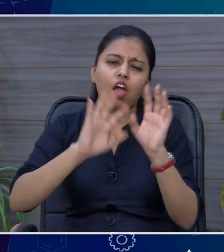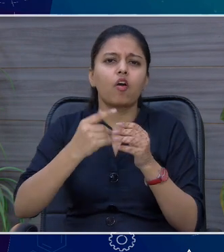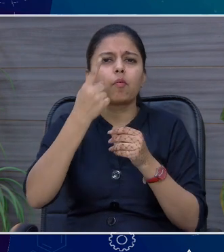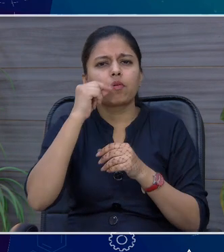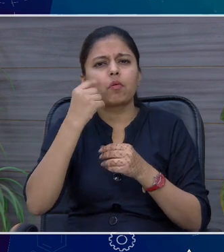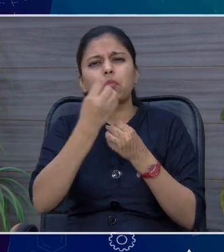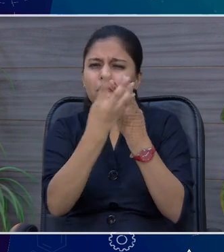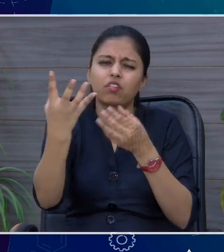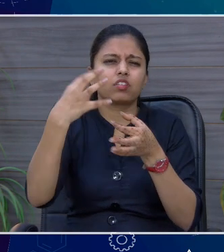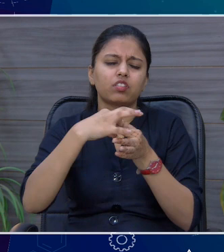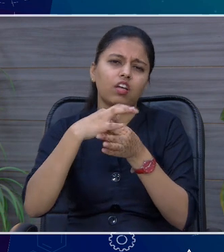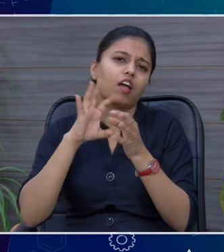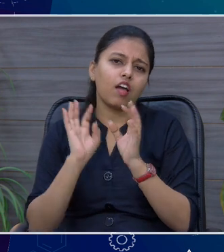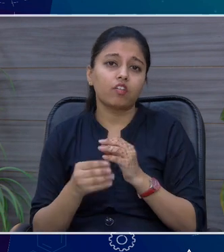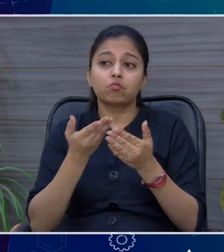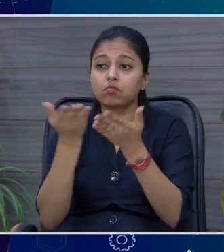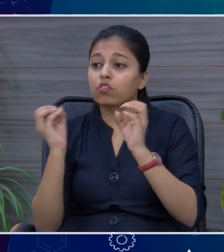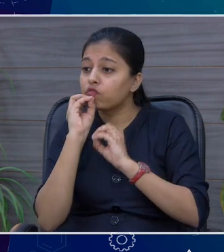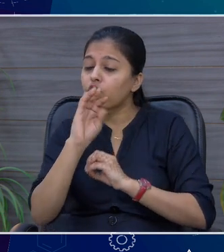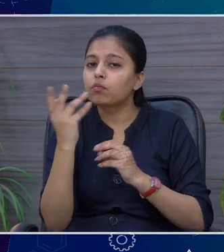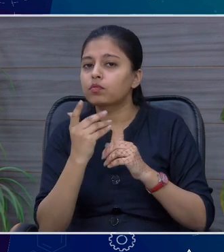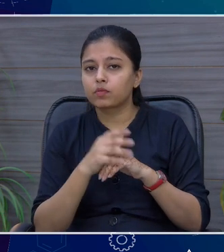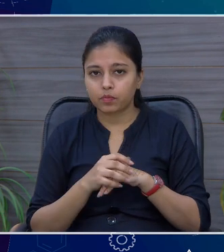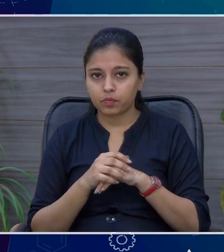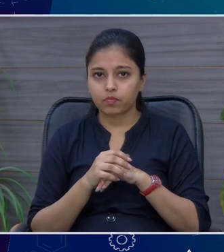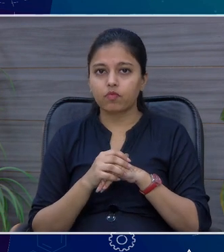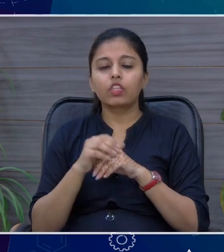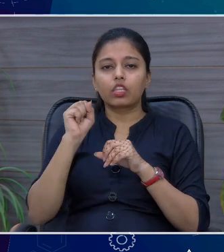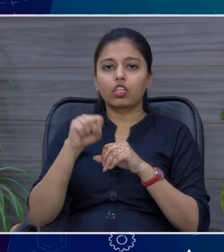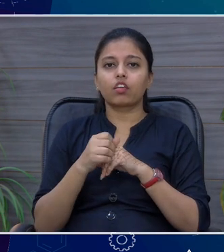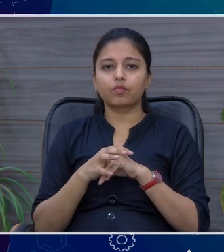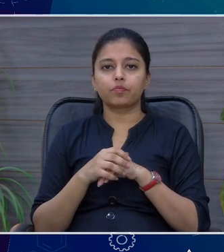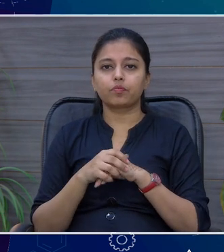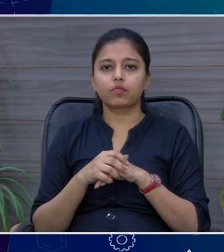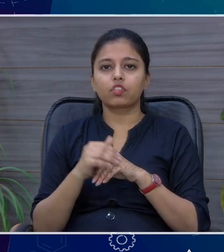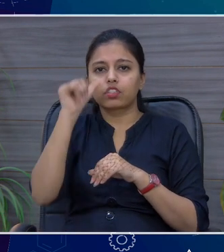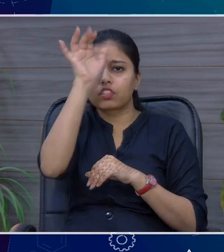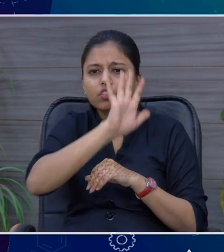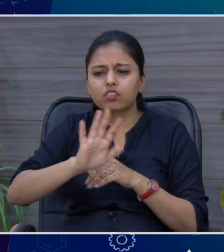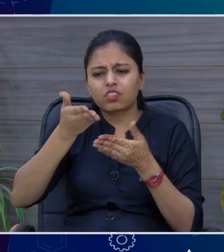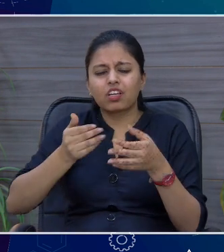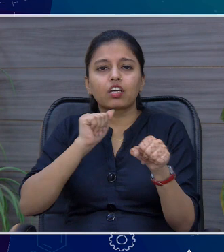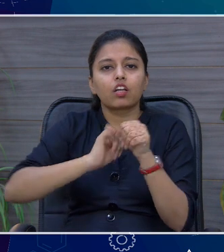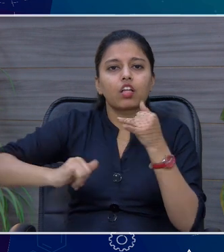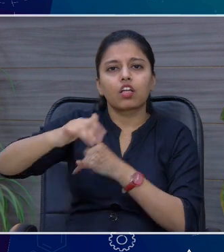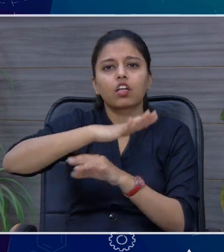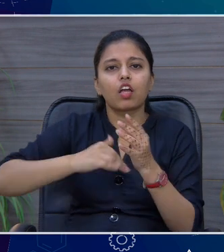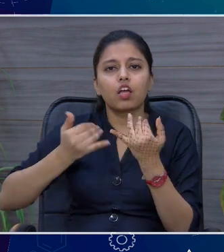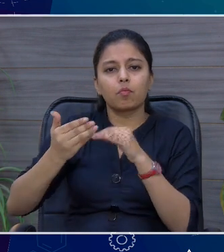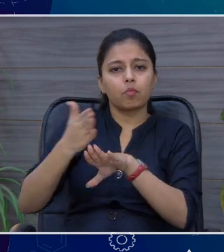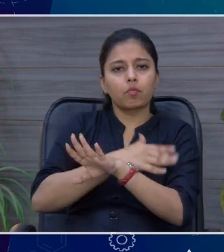भी जोड़े होंगे उनसे आप क्या कहना चाहेंगे जी जैसे हमारे इंडिन सुट आइटी में यह काफी क्लीशेड बात होगी बट